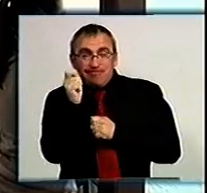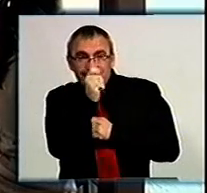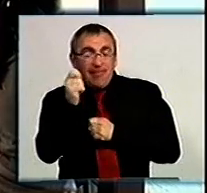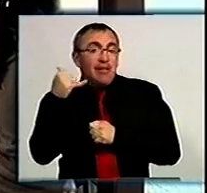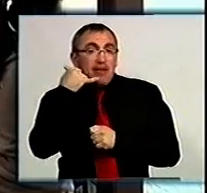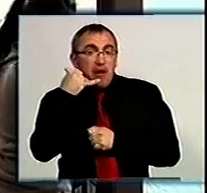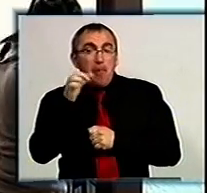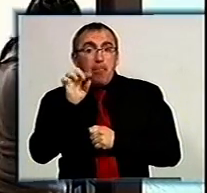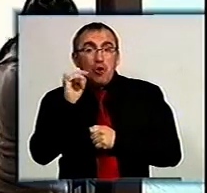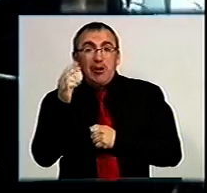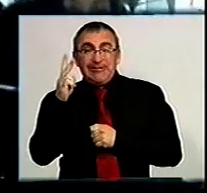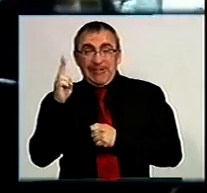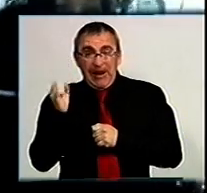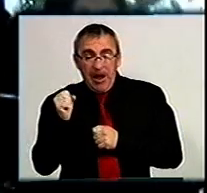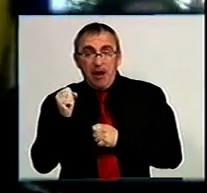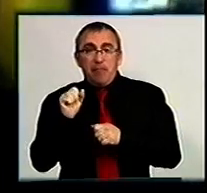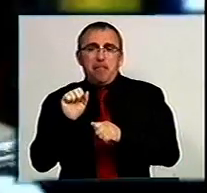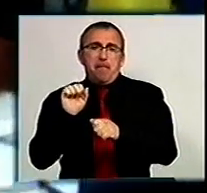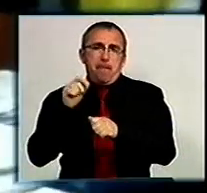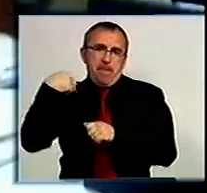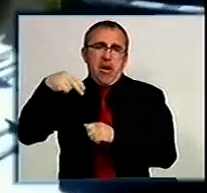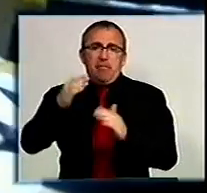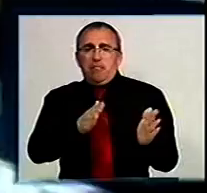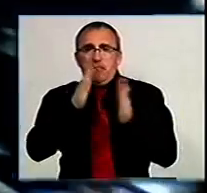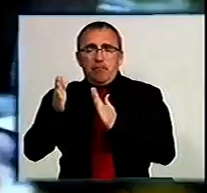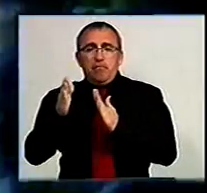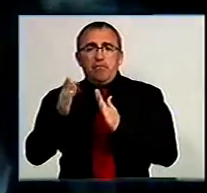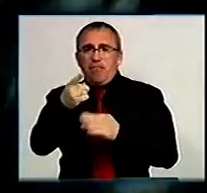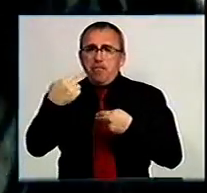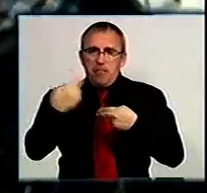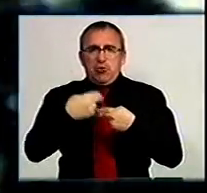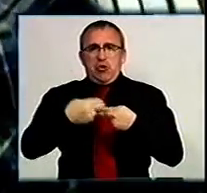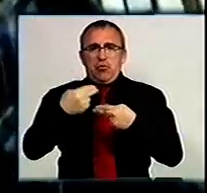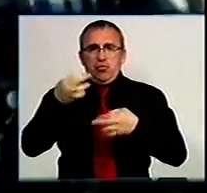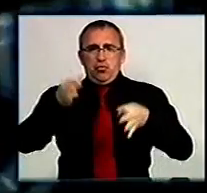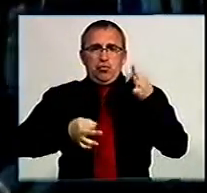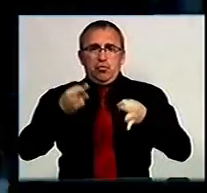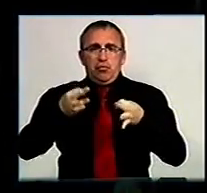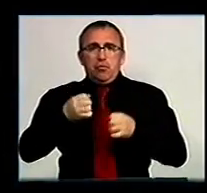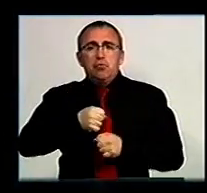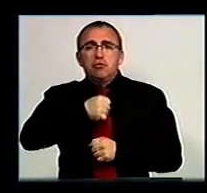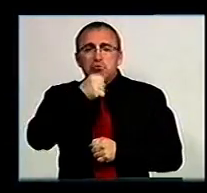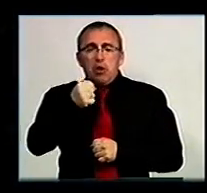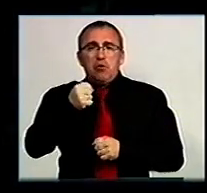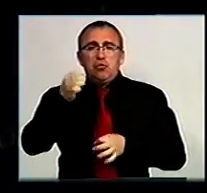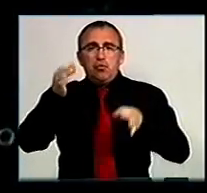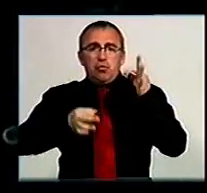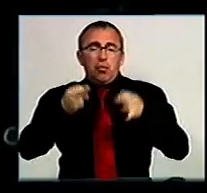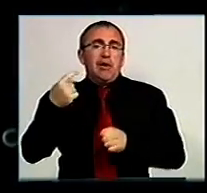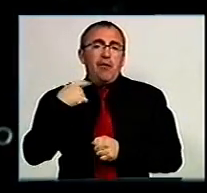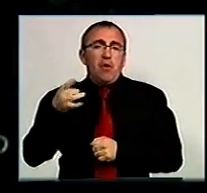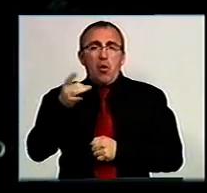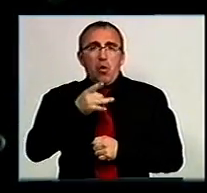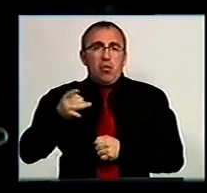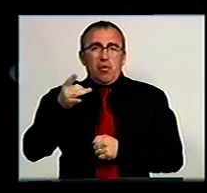Бершацька оголошує перерву. Ви не заважаєте проводити судови? Назвідься, будь ласка. Старший судовий розпорядник Кіровського районного